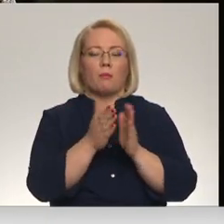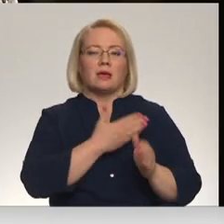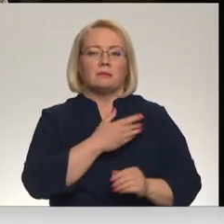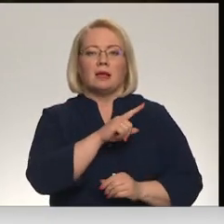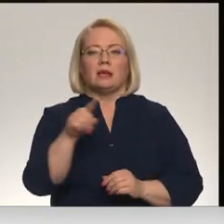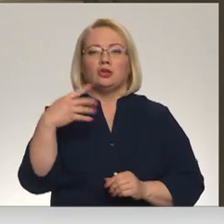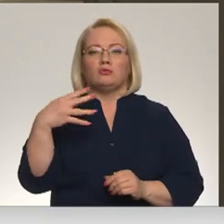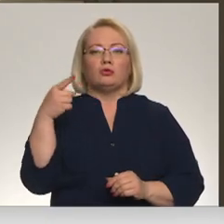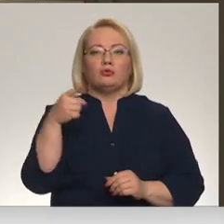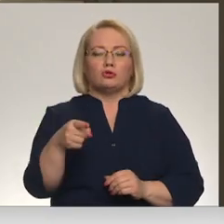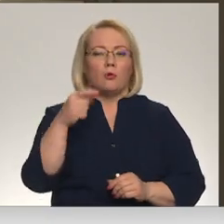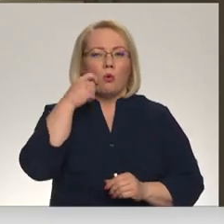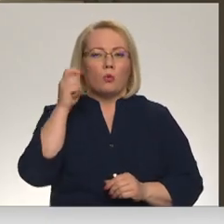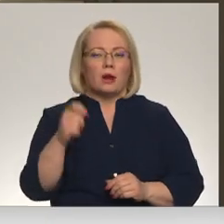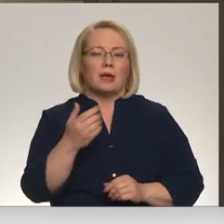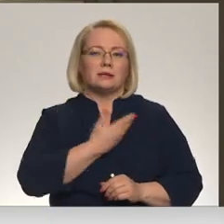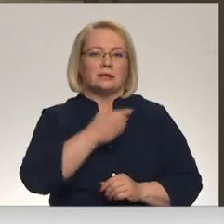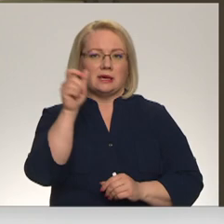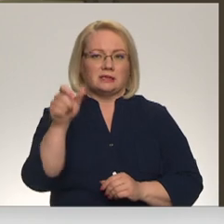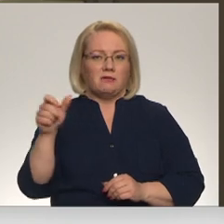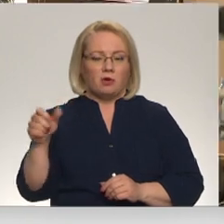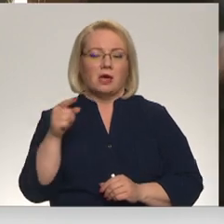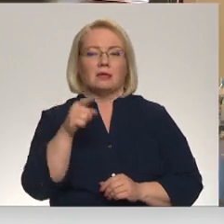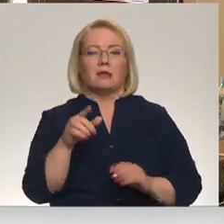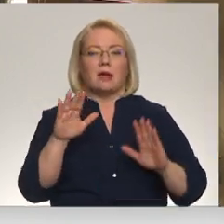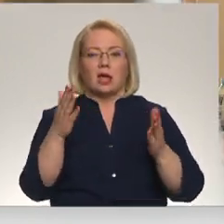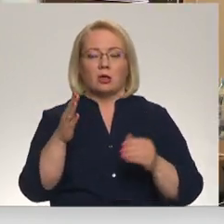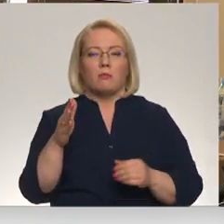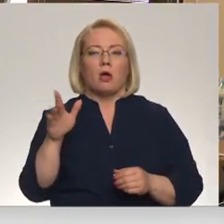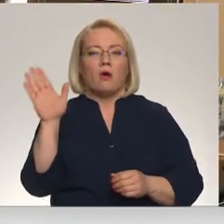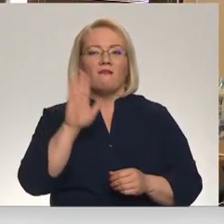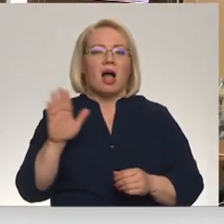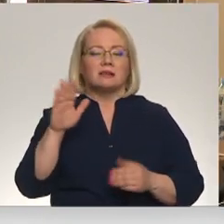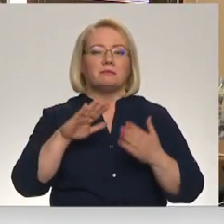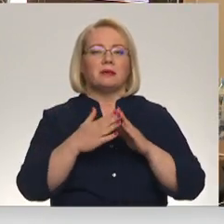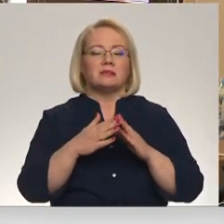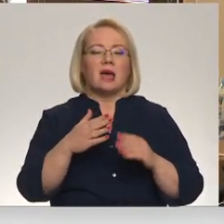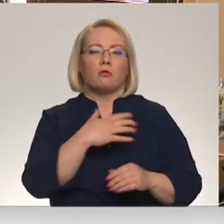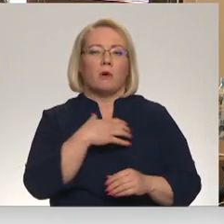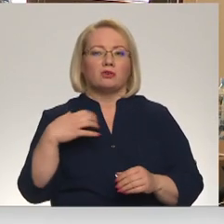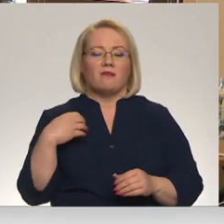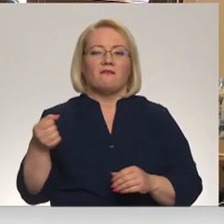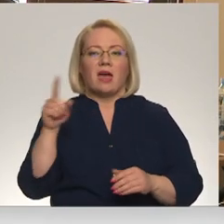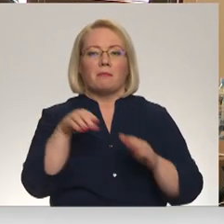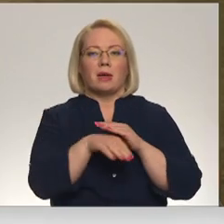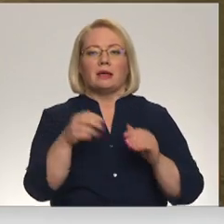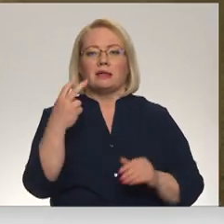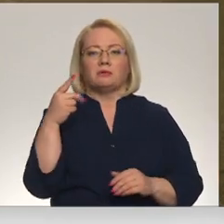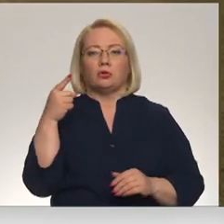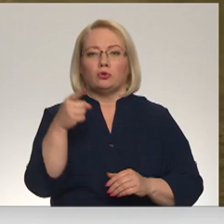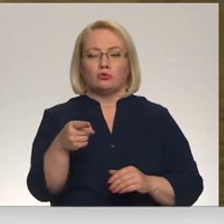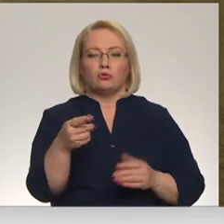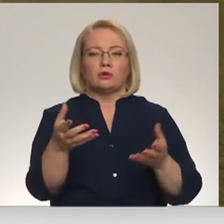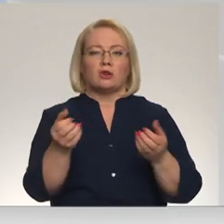40 tūkstošiem Ukrainas civiliedzīvotāju. Šādā gadījumā no valsts pilsētas pašvaldībām visvairāk biegļu – 13 tūkstoši – būtu